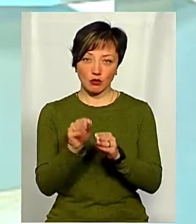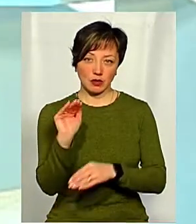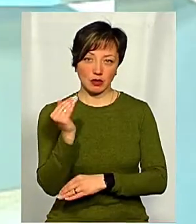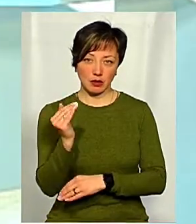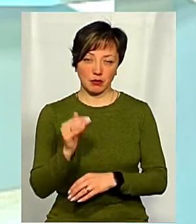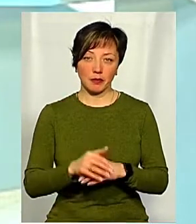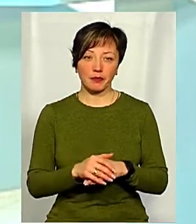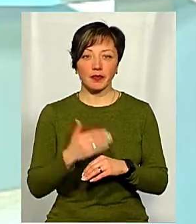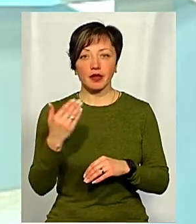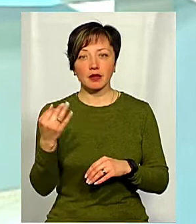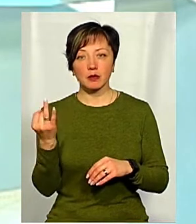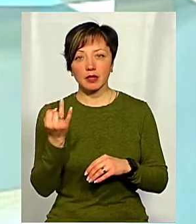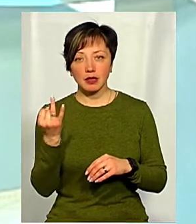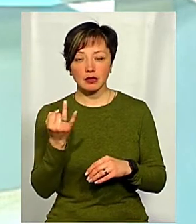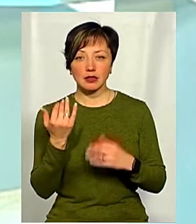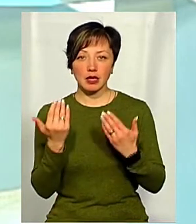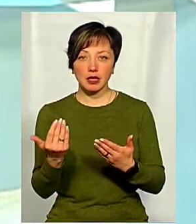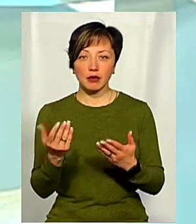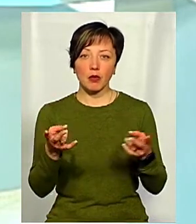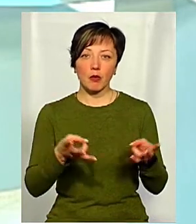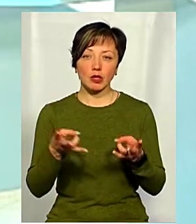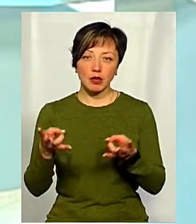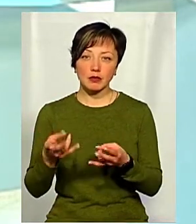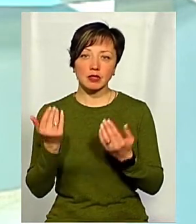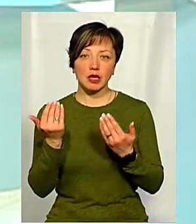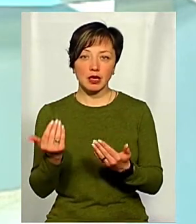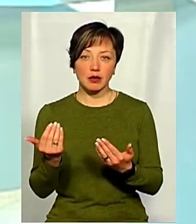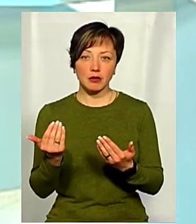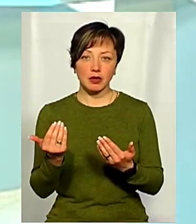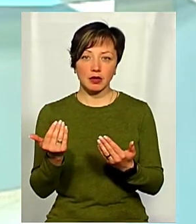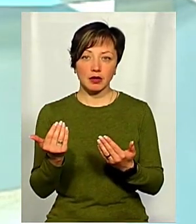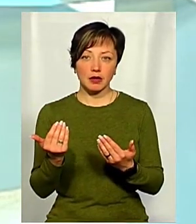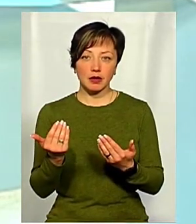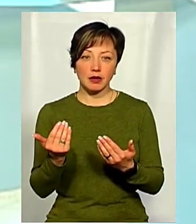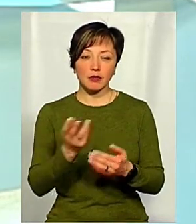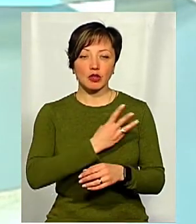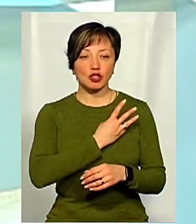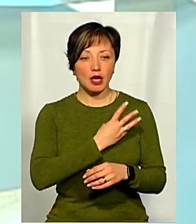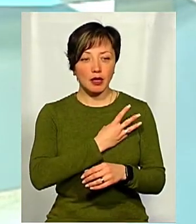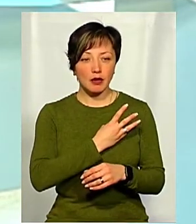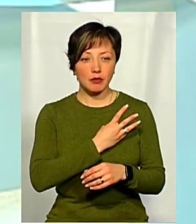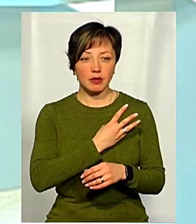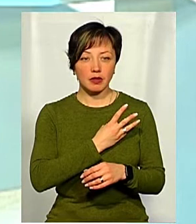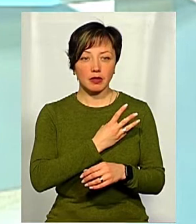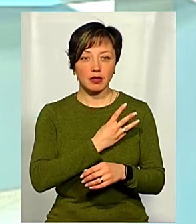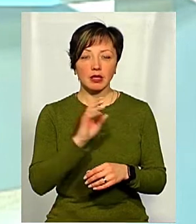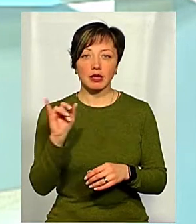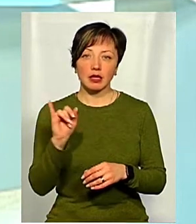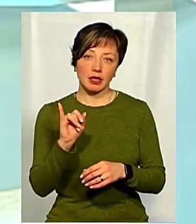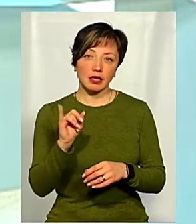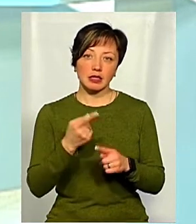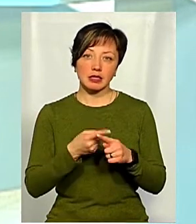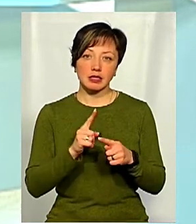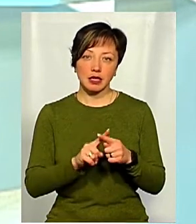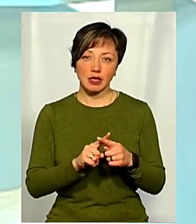з дітьми за їхніми інтересами, за їхніми потребами, за їхніми бажаннями. І